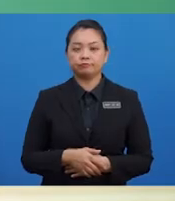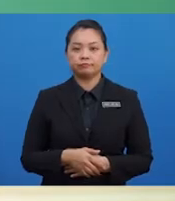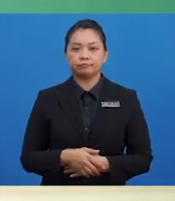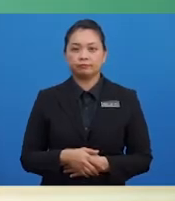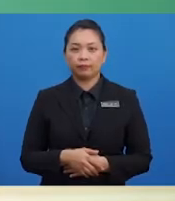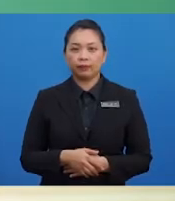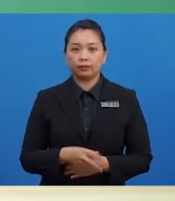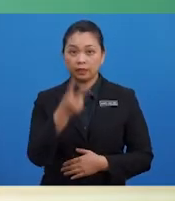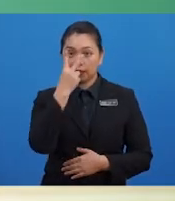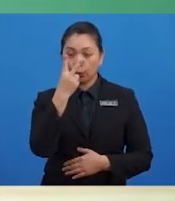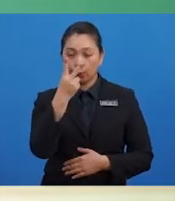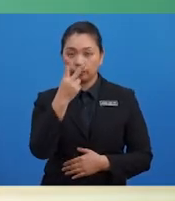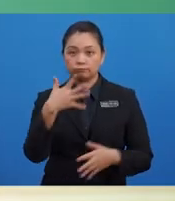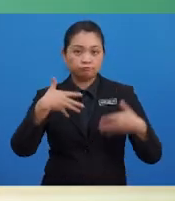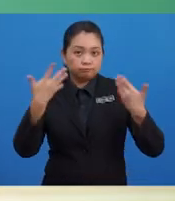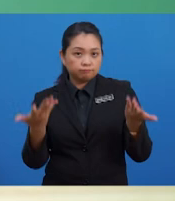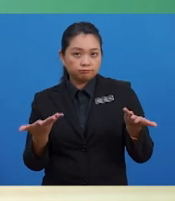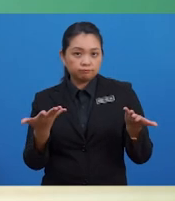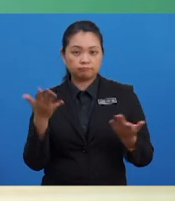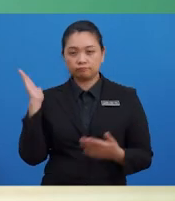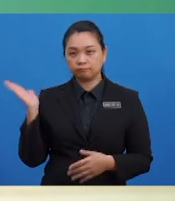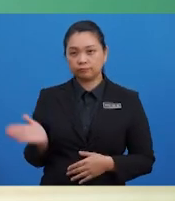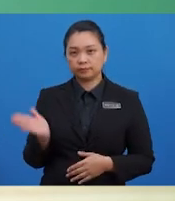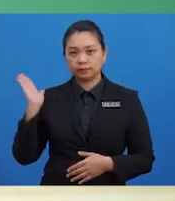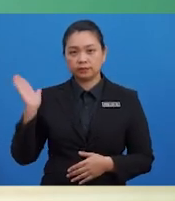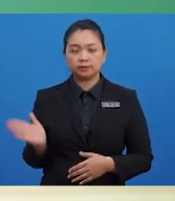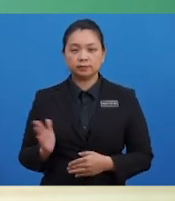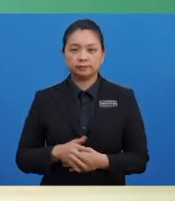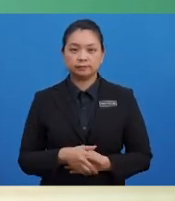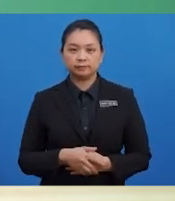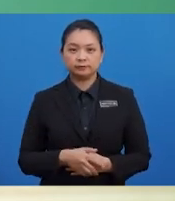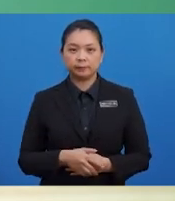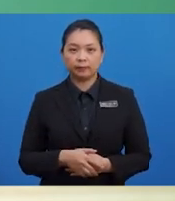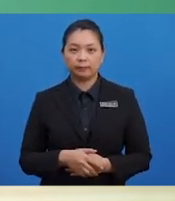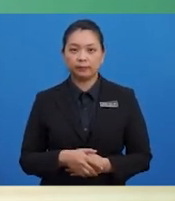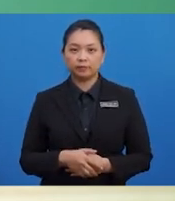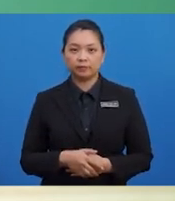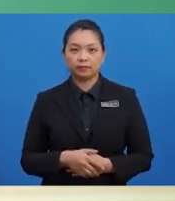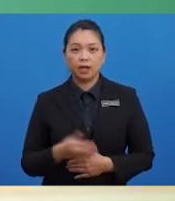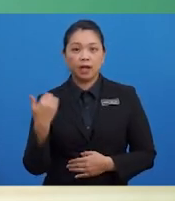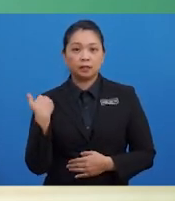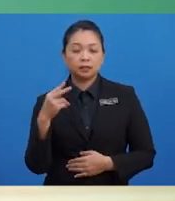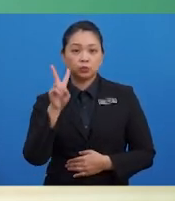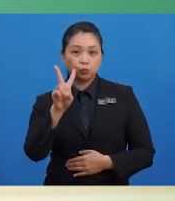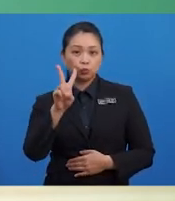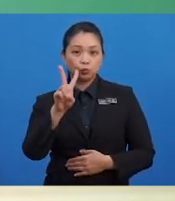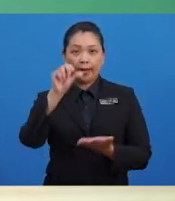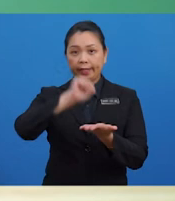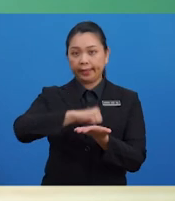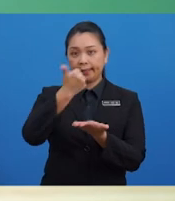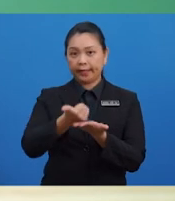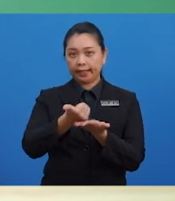Sila perhatikan jurnal A yang telah kita sediakan. Terdapat dua akaun di lajor butir.